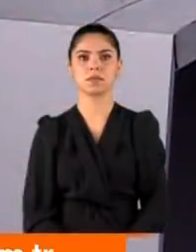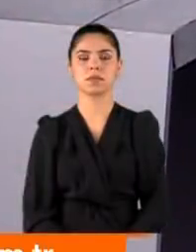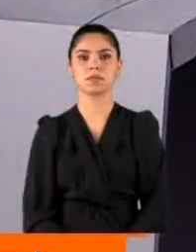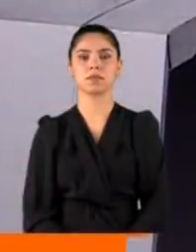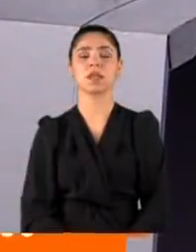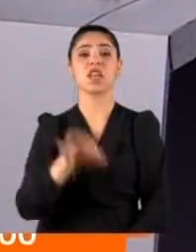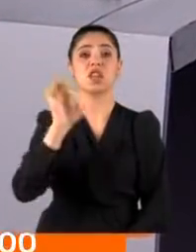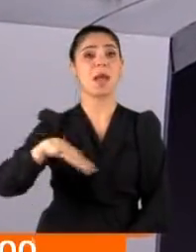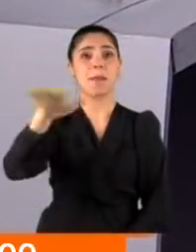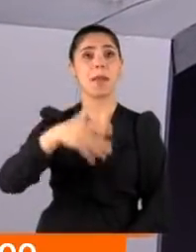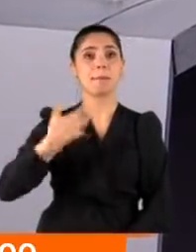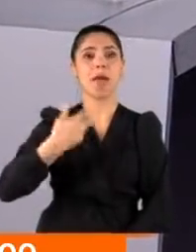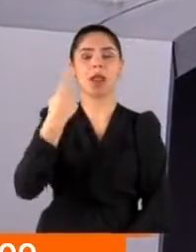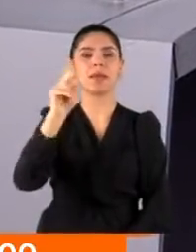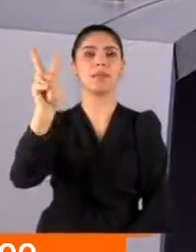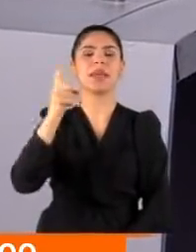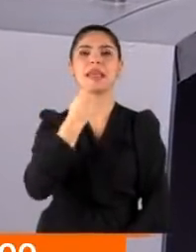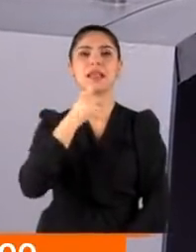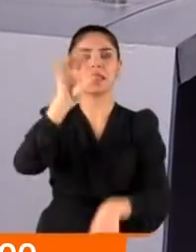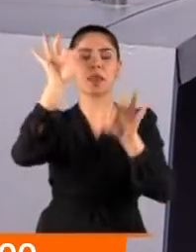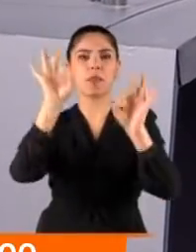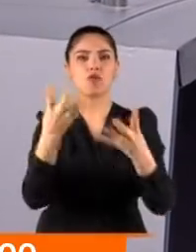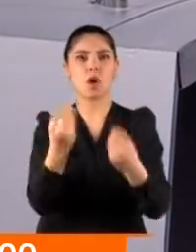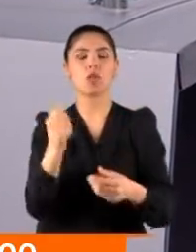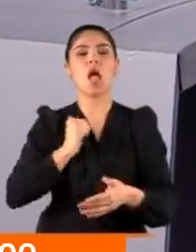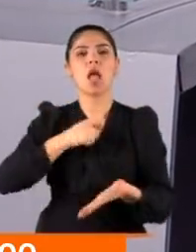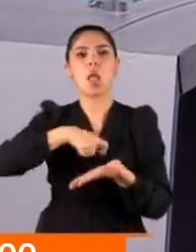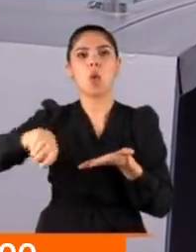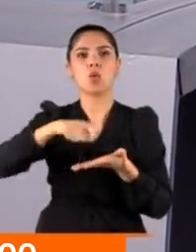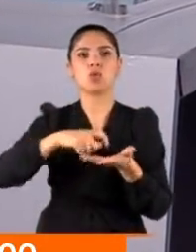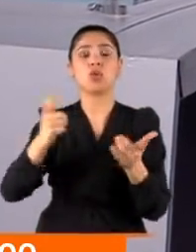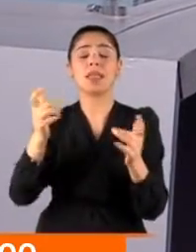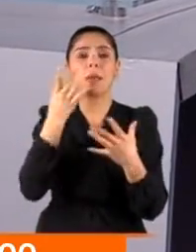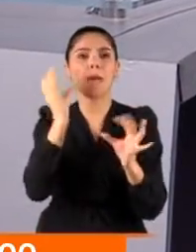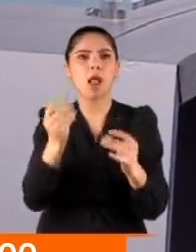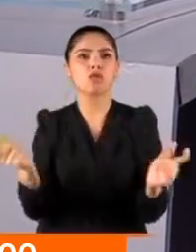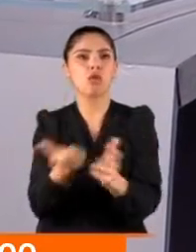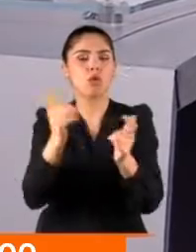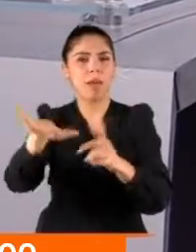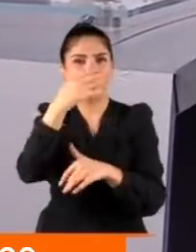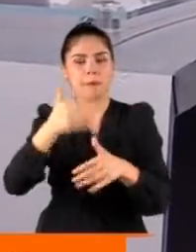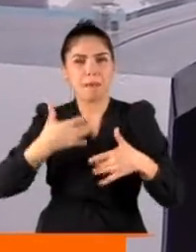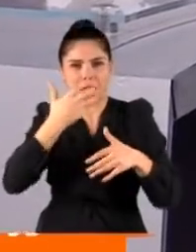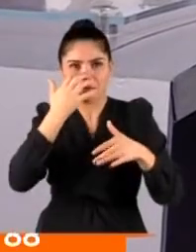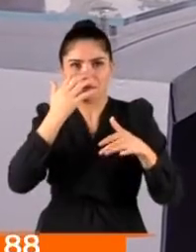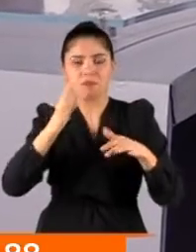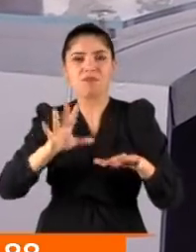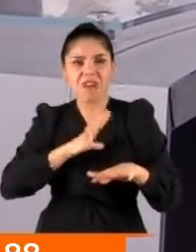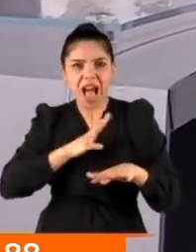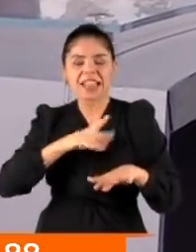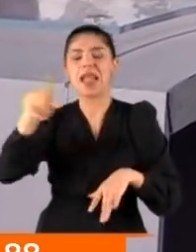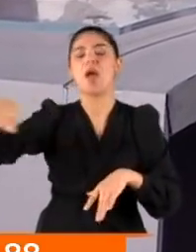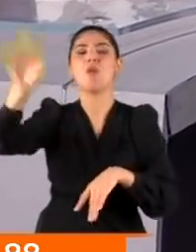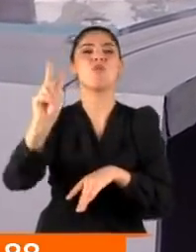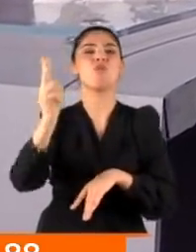Gözler tabi 2022 yılında geçerli olacak. Asgari ücretin belirleneceği toplantılara çevrilmişti ki müjde memurlar için geldi.